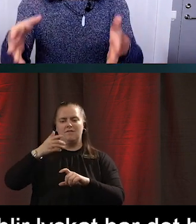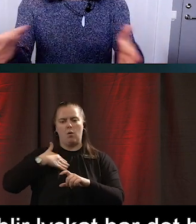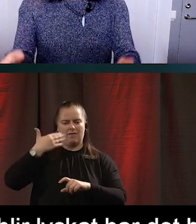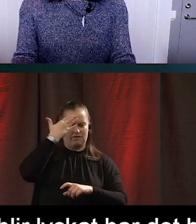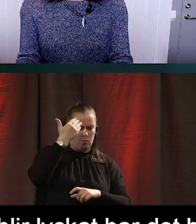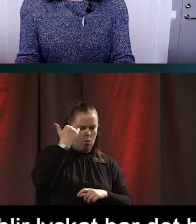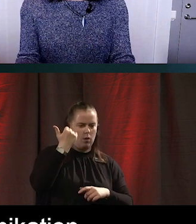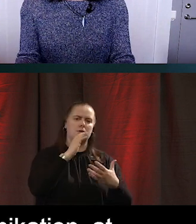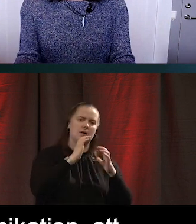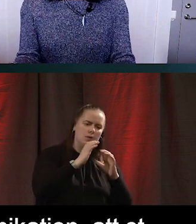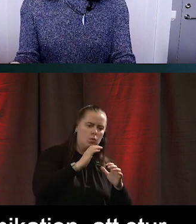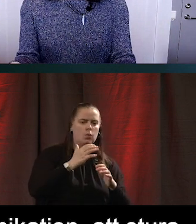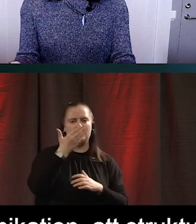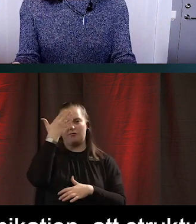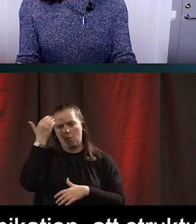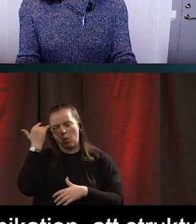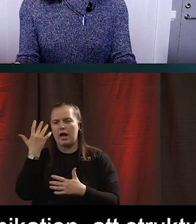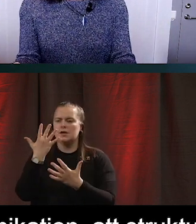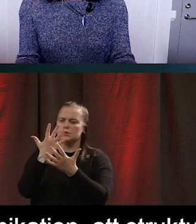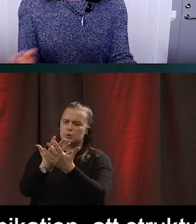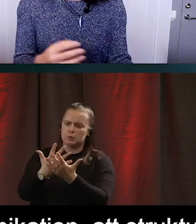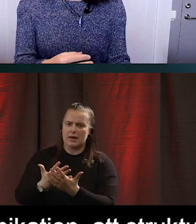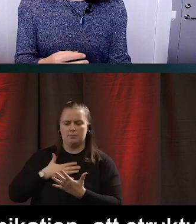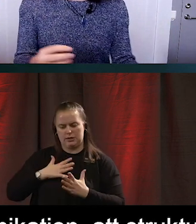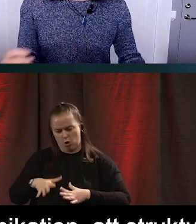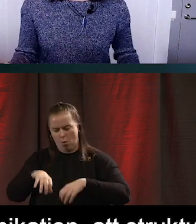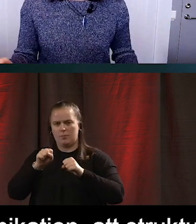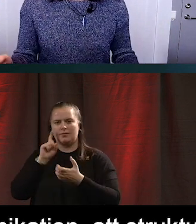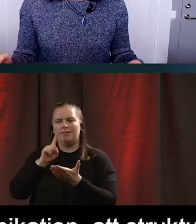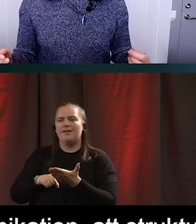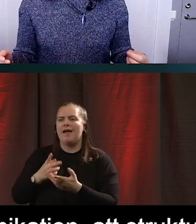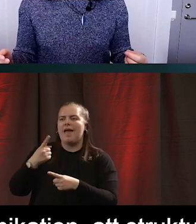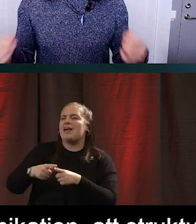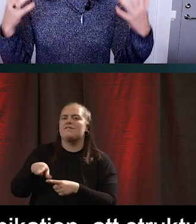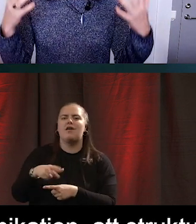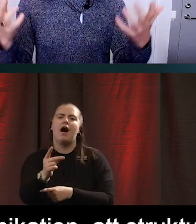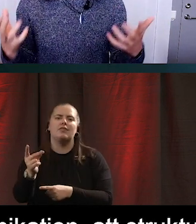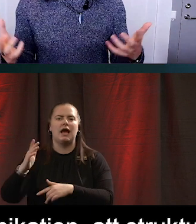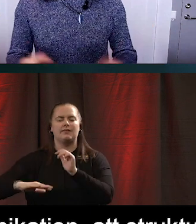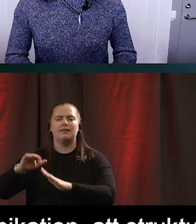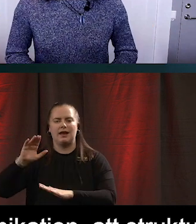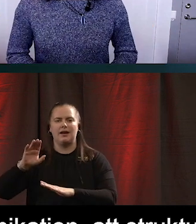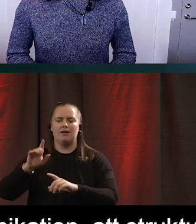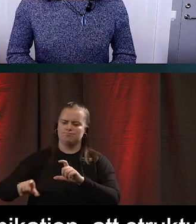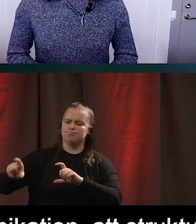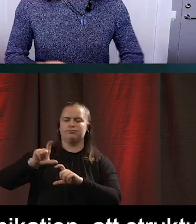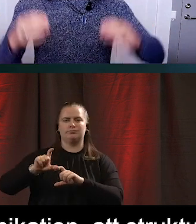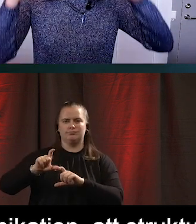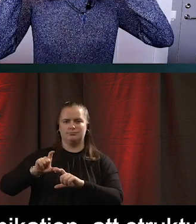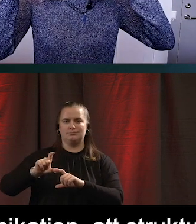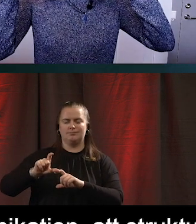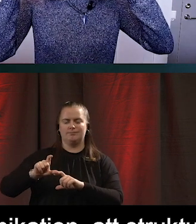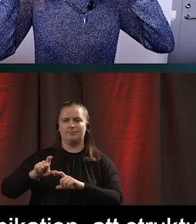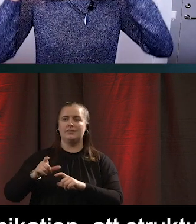att strukturera uppgifter så att de blir lätta för någon annan att hantera. Alltså den här enkelheten med att